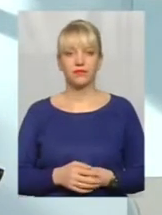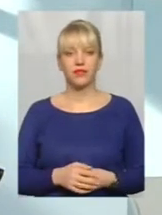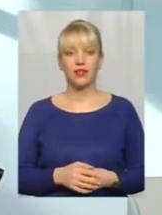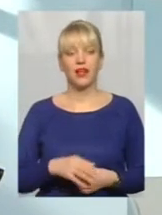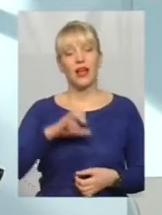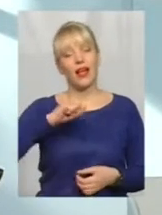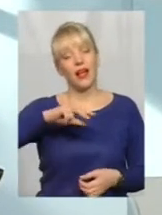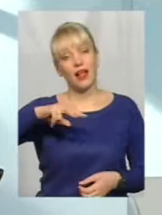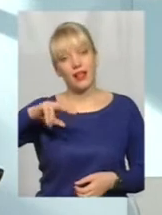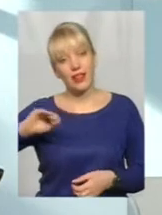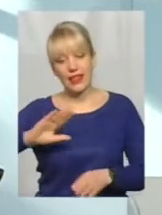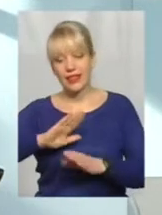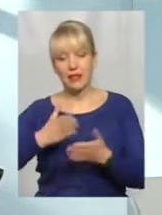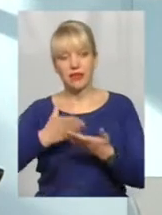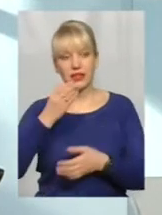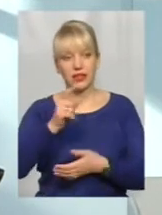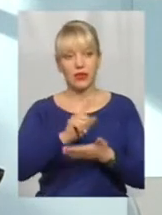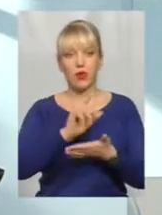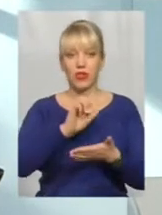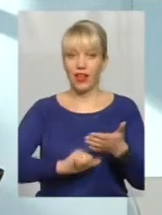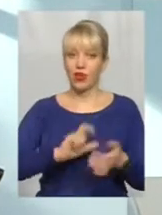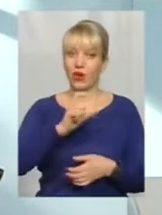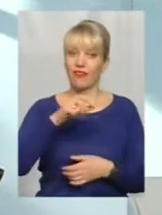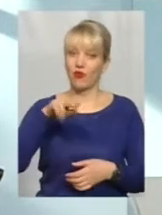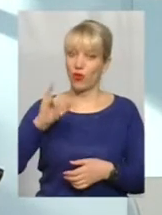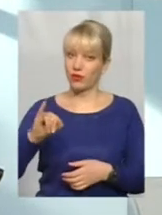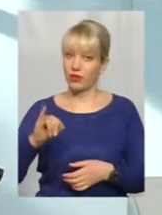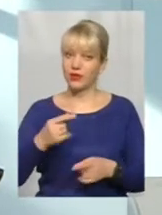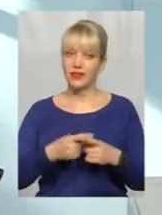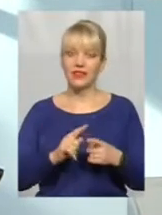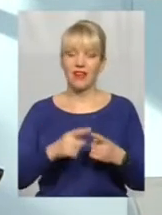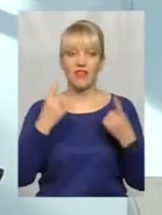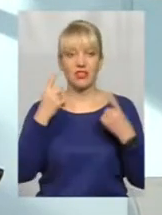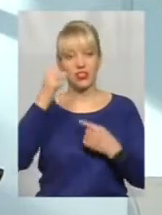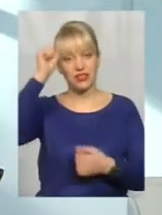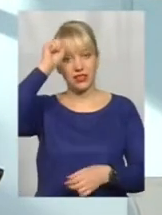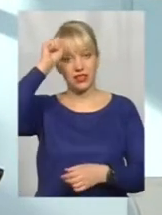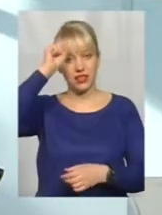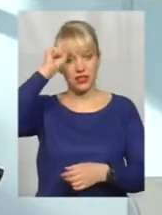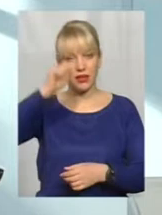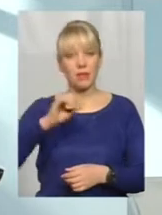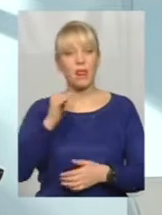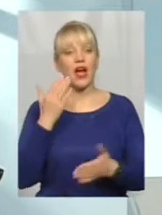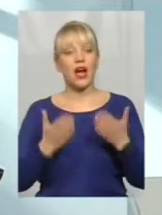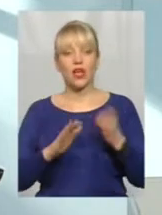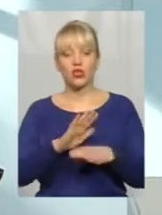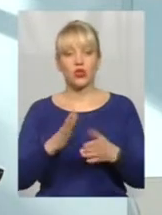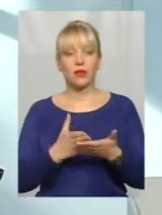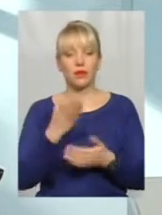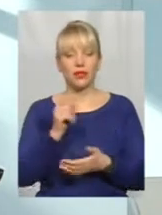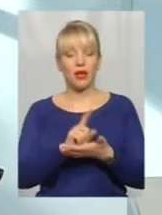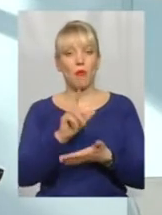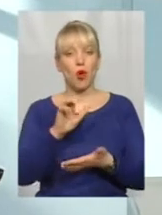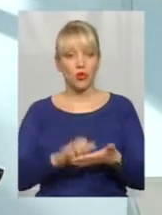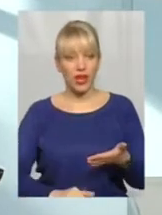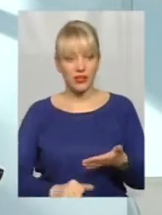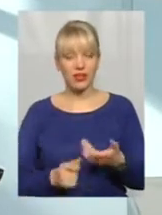Але не платити податок в Європі – це величезний гріх. А якщо не платити податки, то